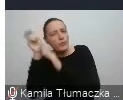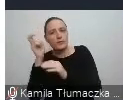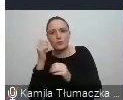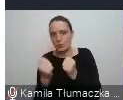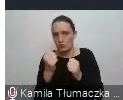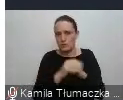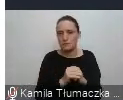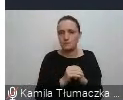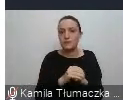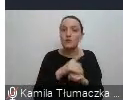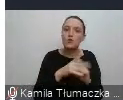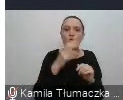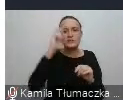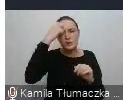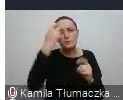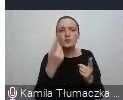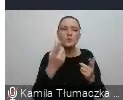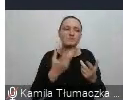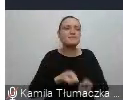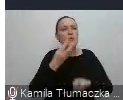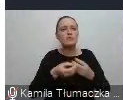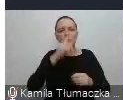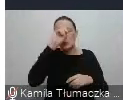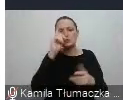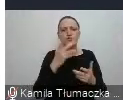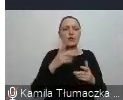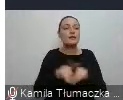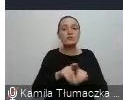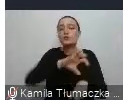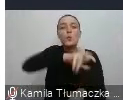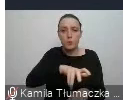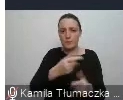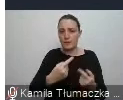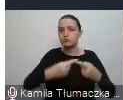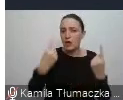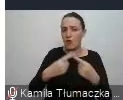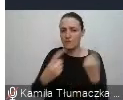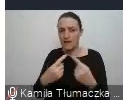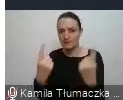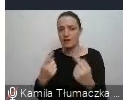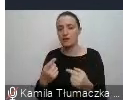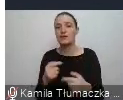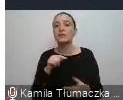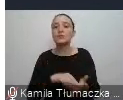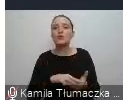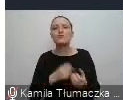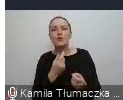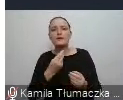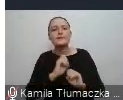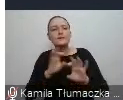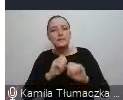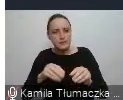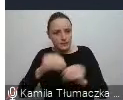spontaniczna ludzka wkłonność oraz przekonanie zbiorowe. Ja o tym będę później mówiła troszeczkę szerzej,